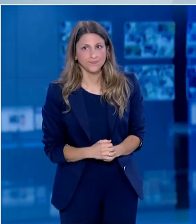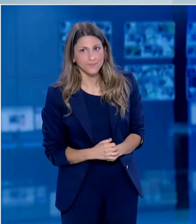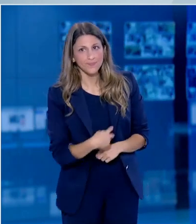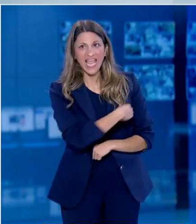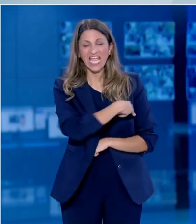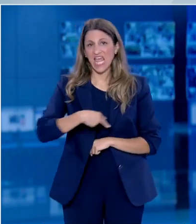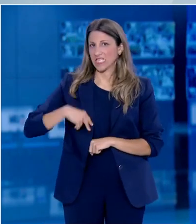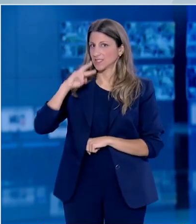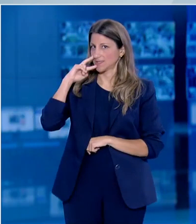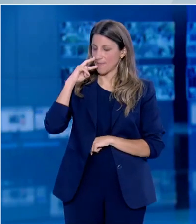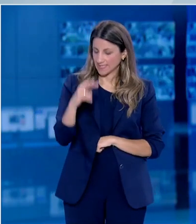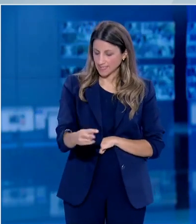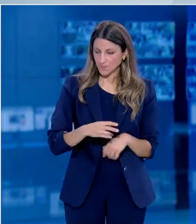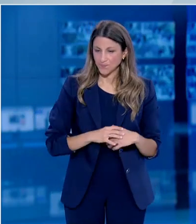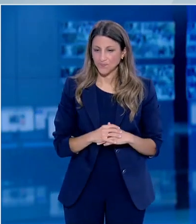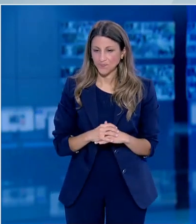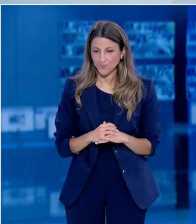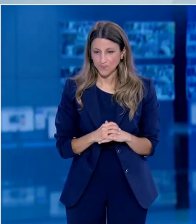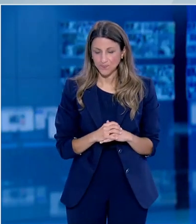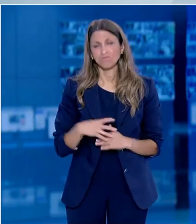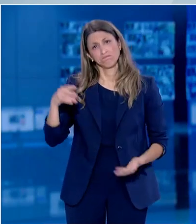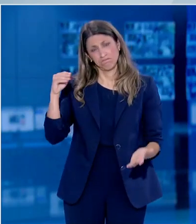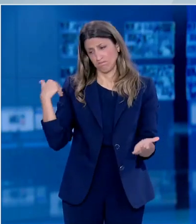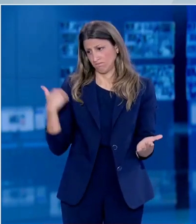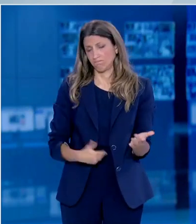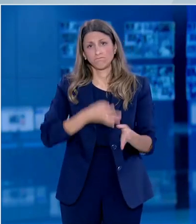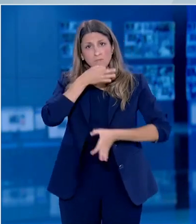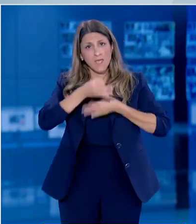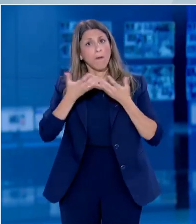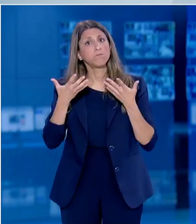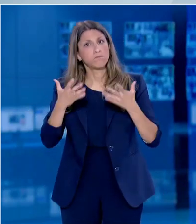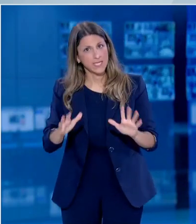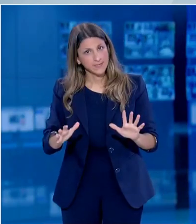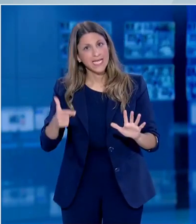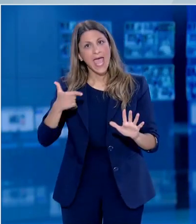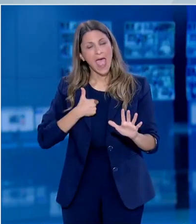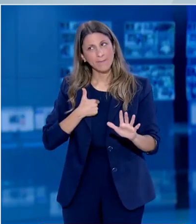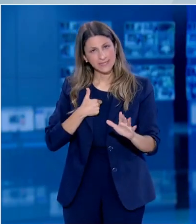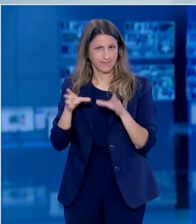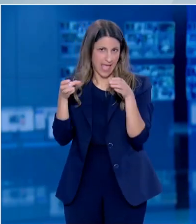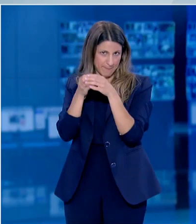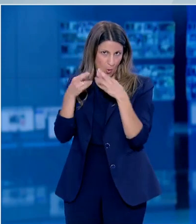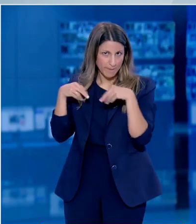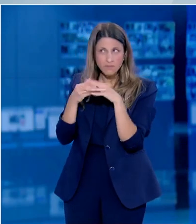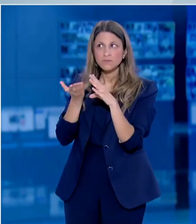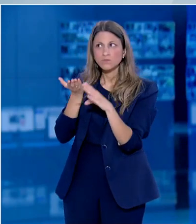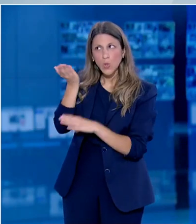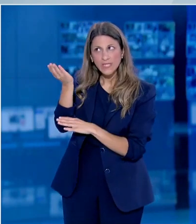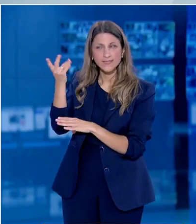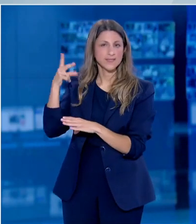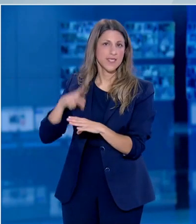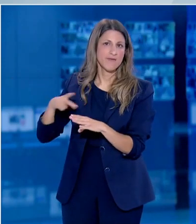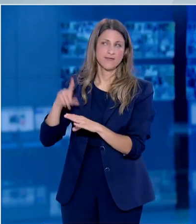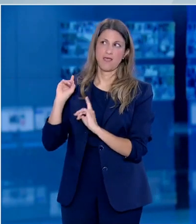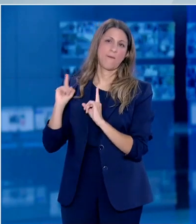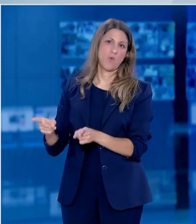Εντάξτε, όπως έχω ξαναπεί εμείς εκφράζουμε μια εισήγηση προς την Πολιτεία η οποία παίρνει τις τελικές αποφάσεις. Και η εισήγησή μας